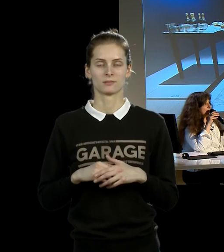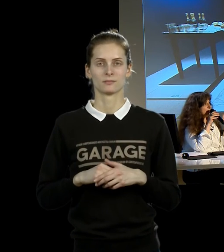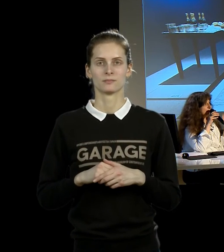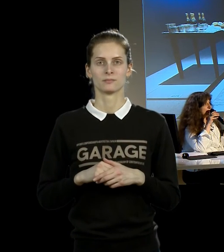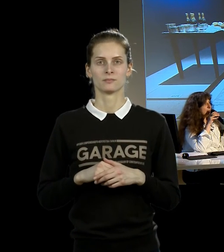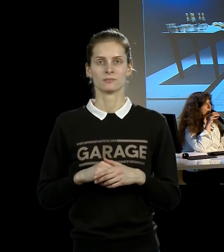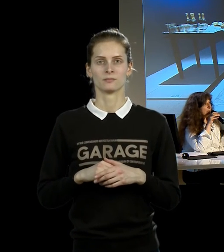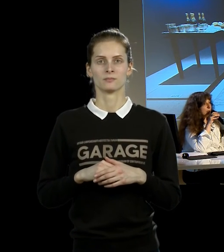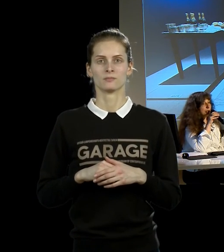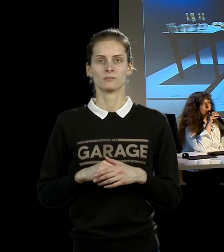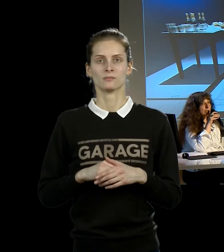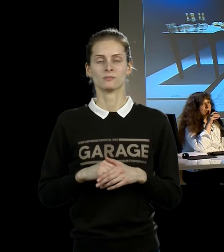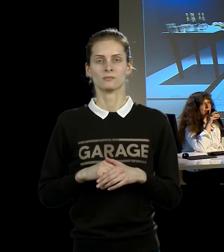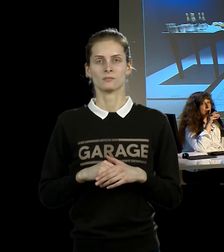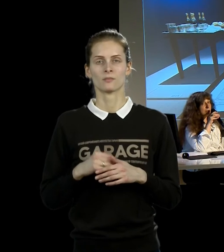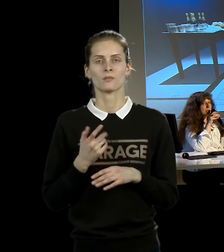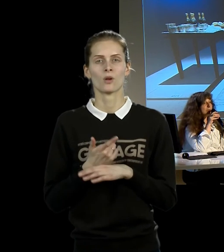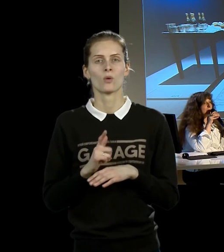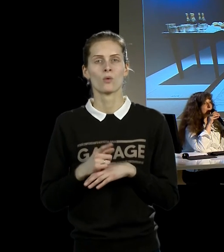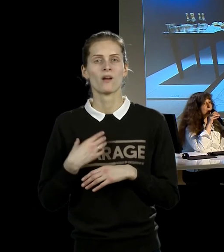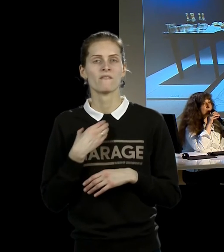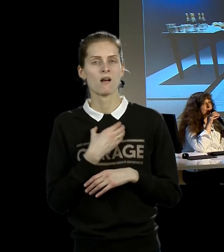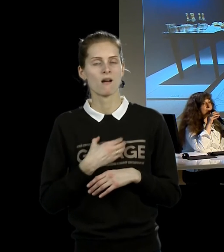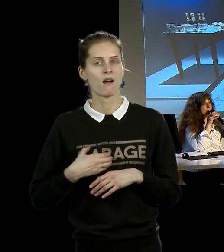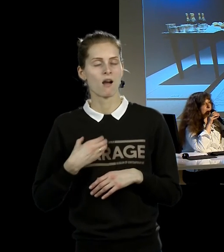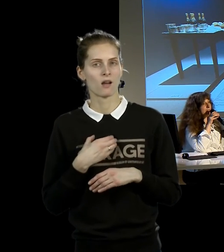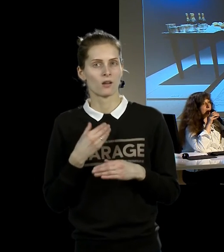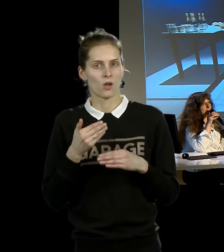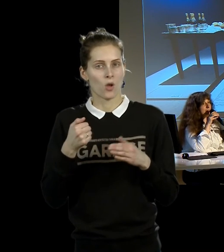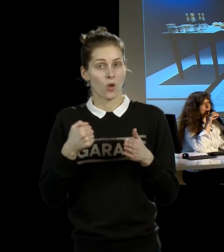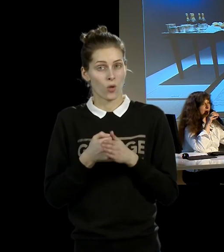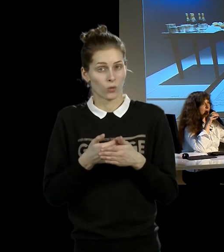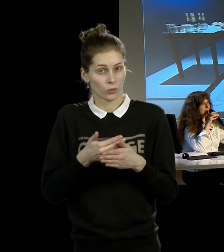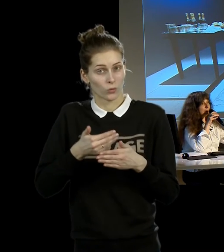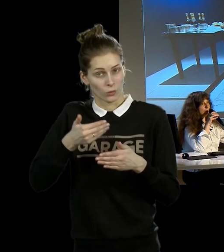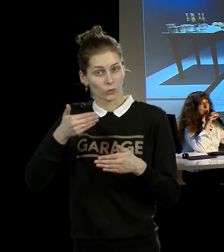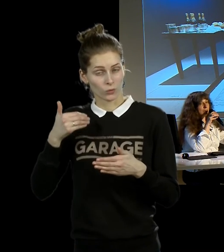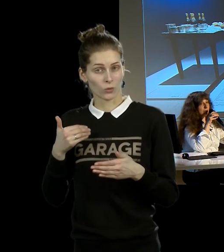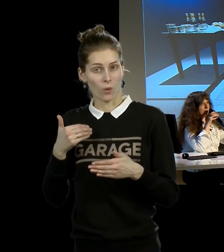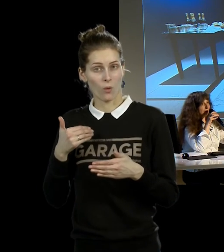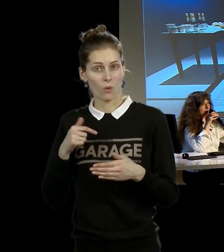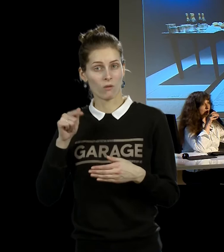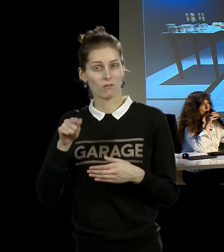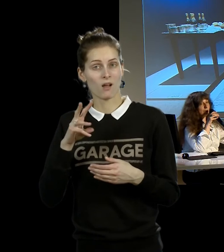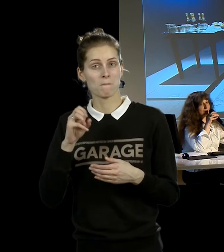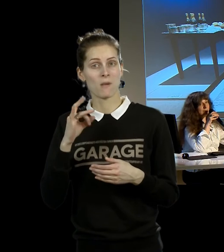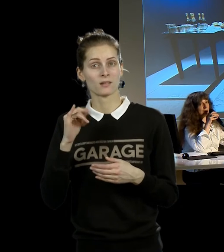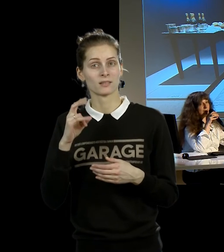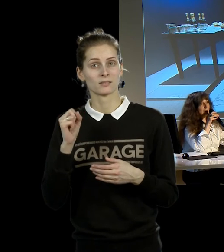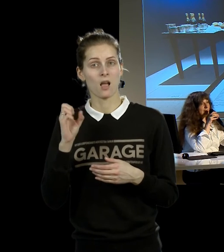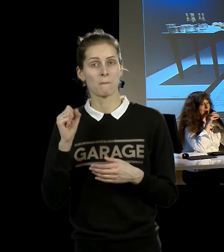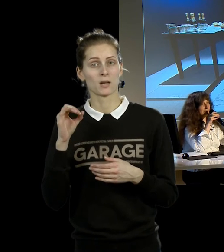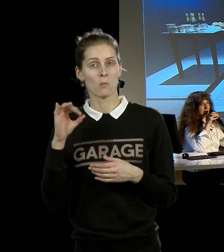Марина Абрамович и Улай были почти безымянными. Это анонимные люди, это два обнаженных